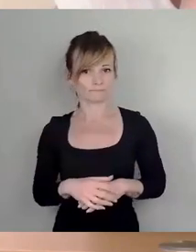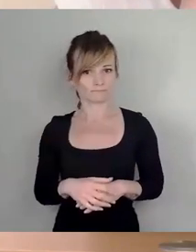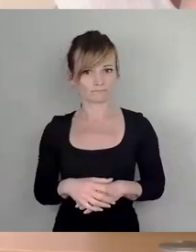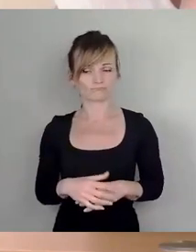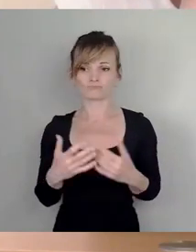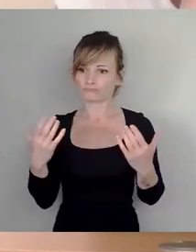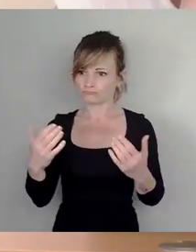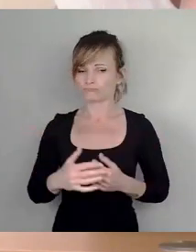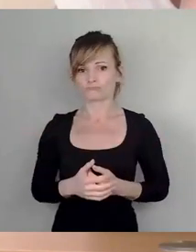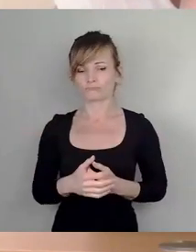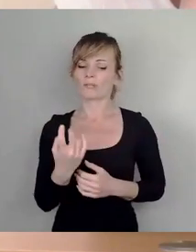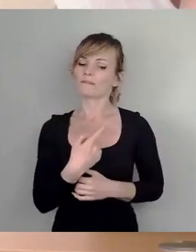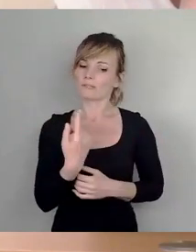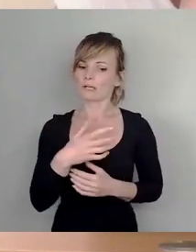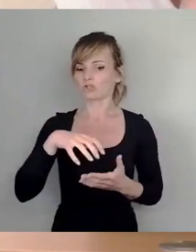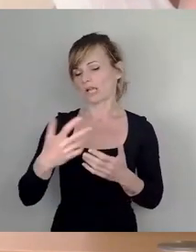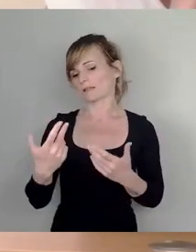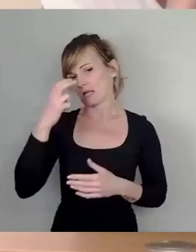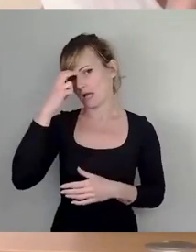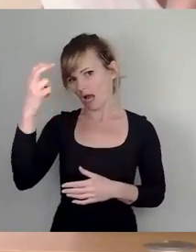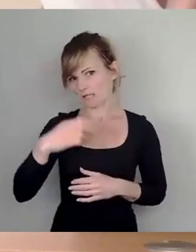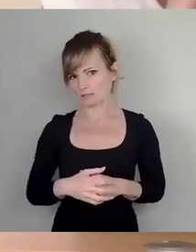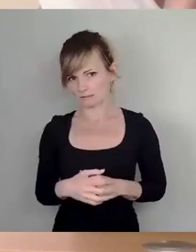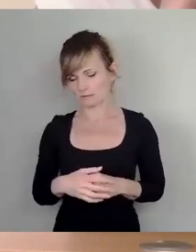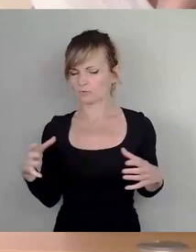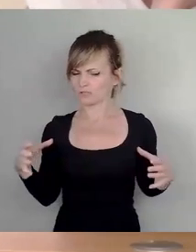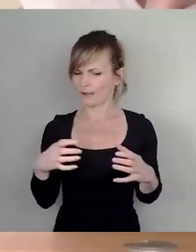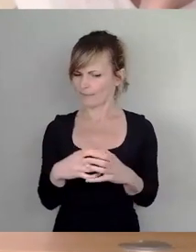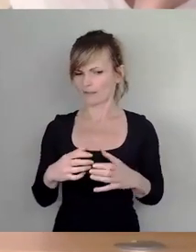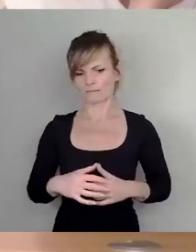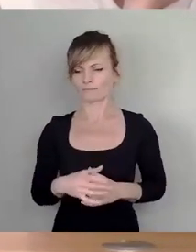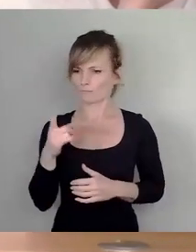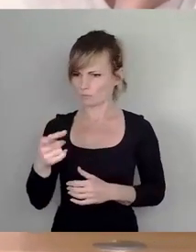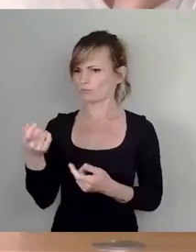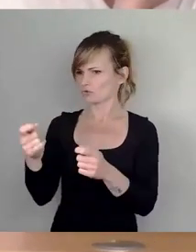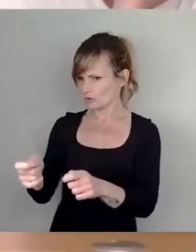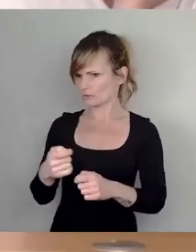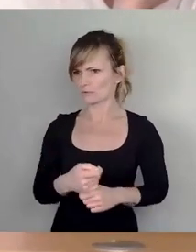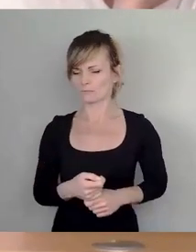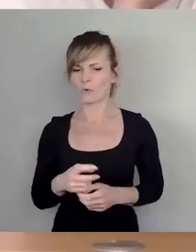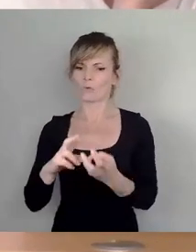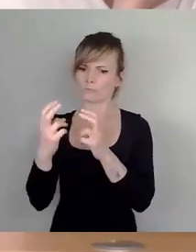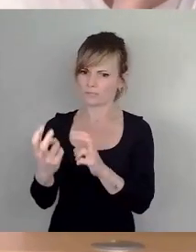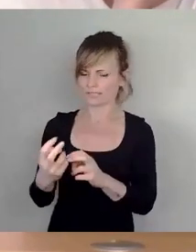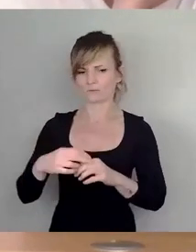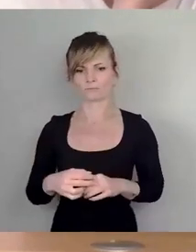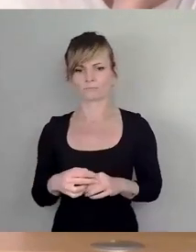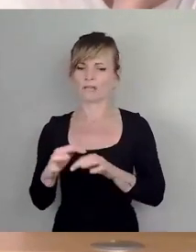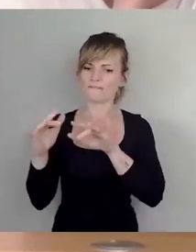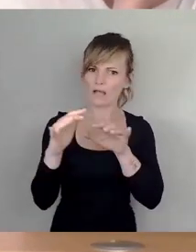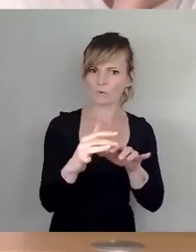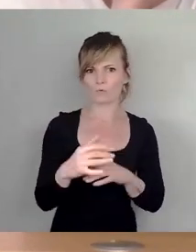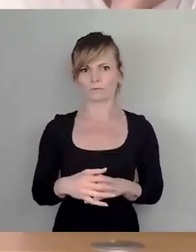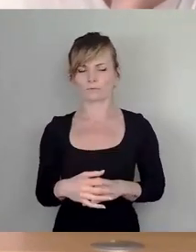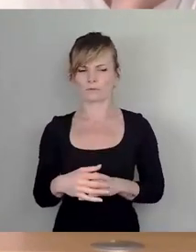uns immer mit der Wirkung von Planung auseinandersetzen, die sie beschlossen haben und die wir umgesetzt haben. Weil Fehlerkultur